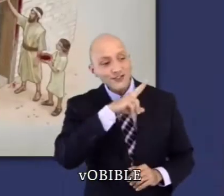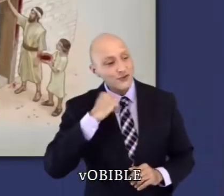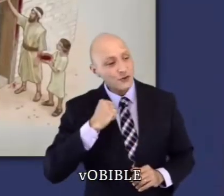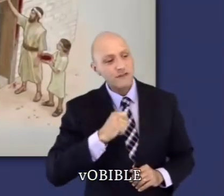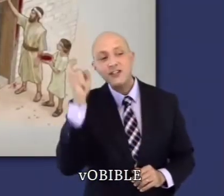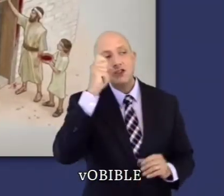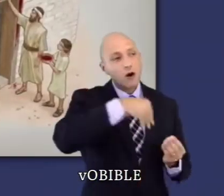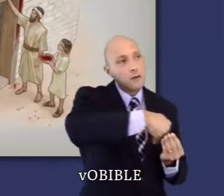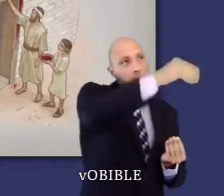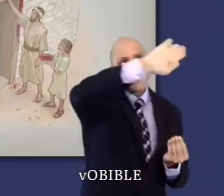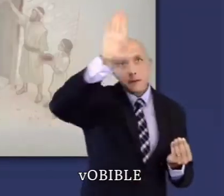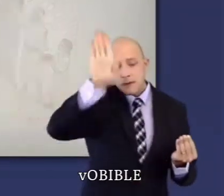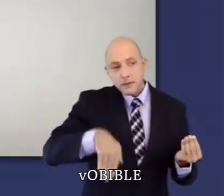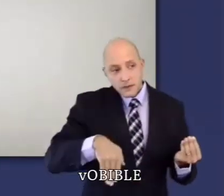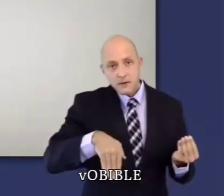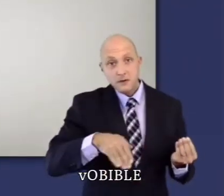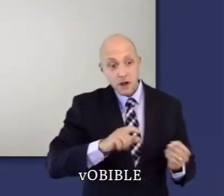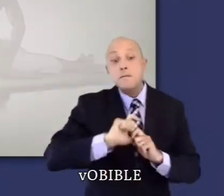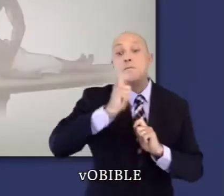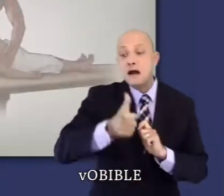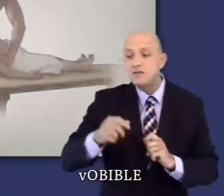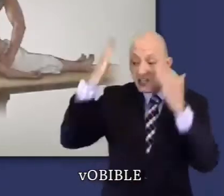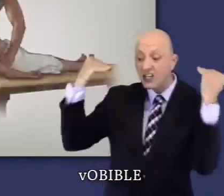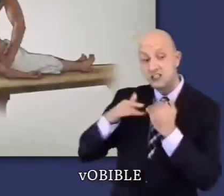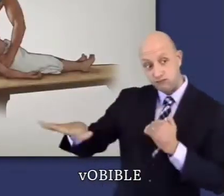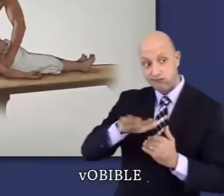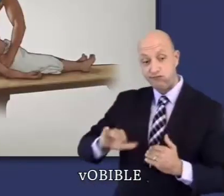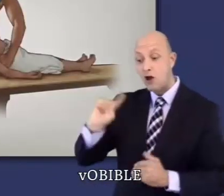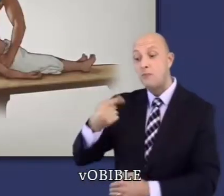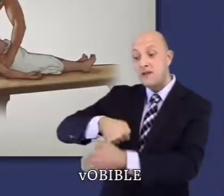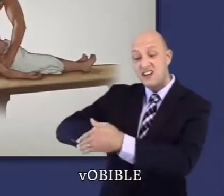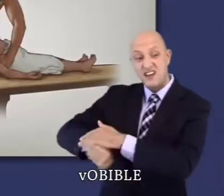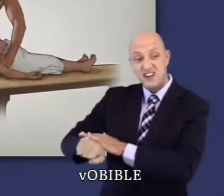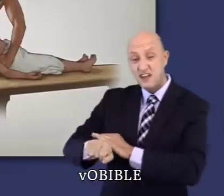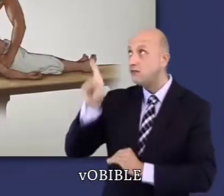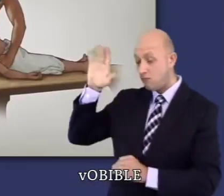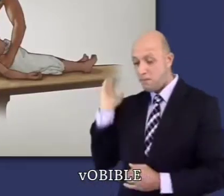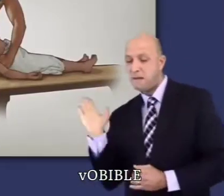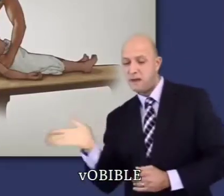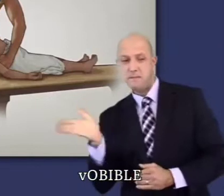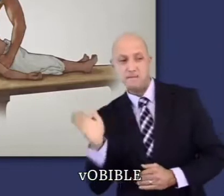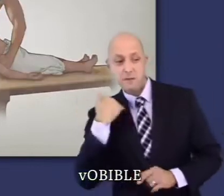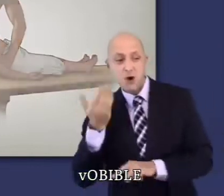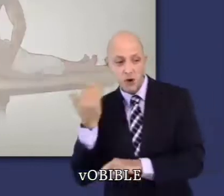Dieu institue la Pâque. Il fait aussi venir la dixième et dernière plaie, la mort des premiers-nés.